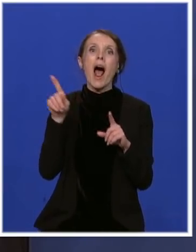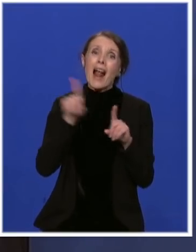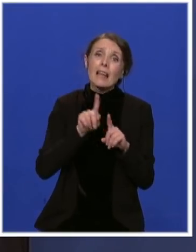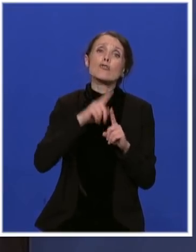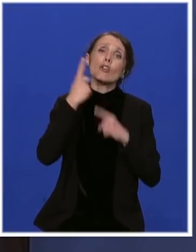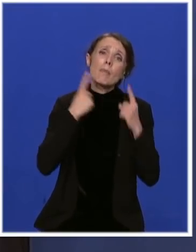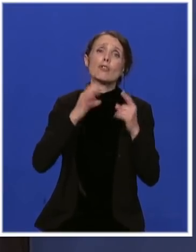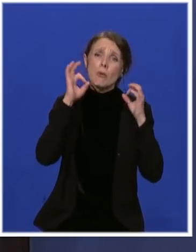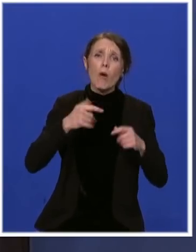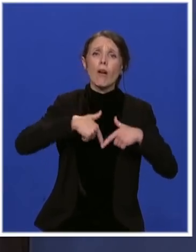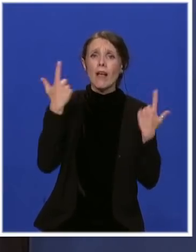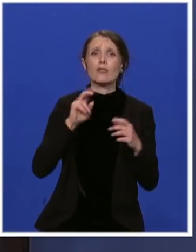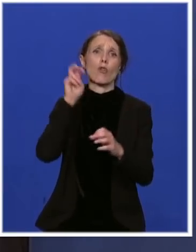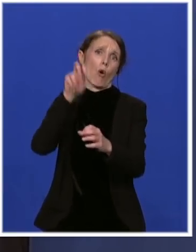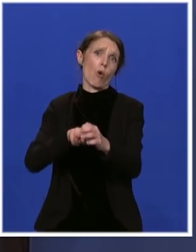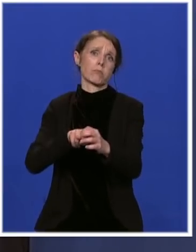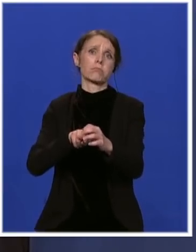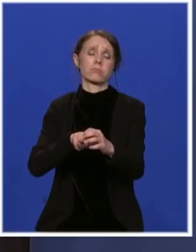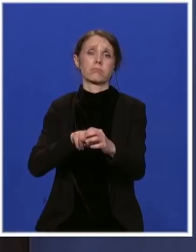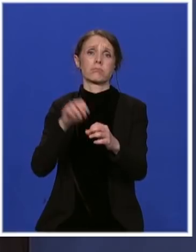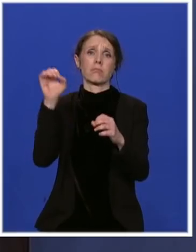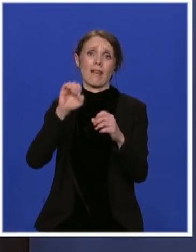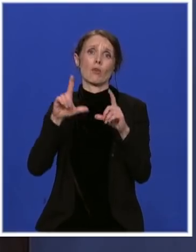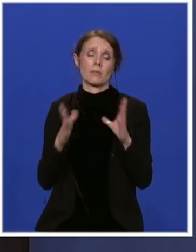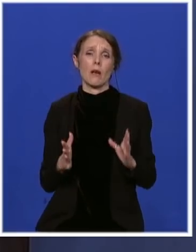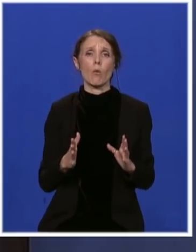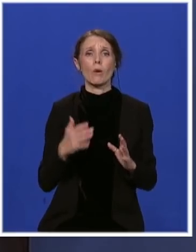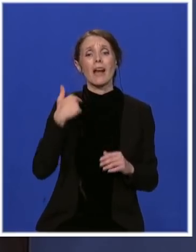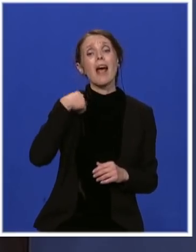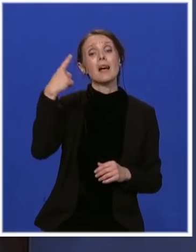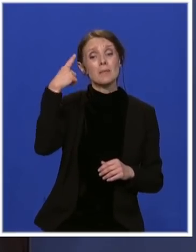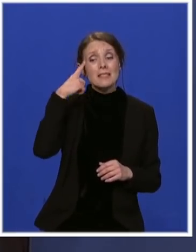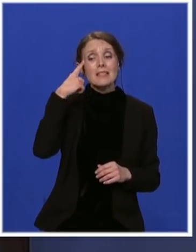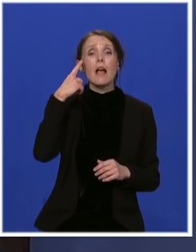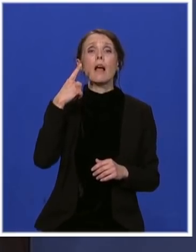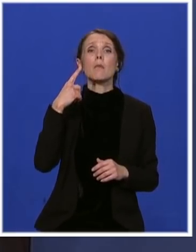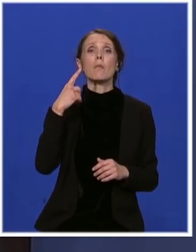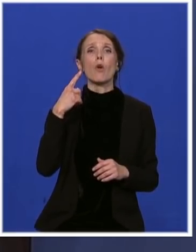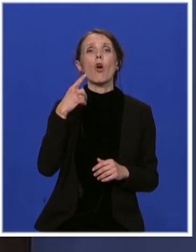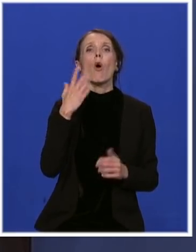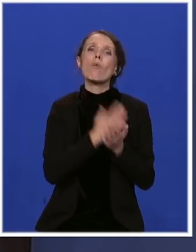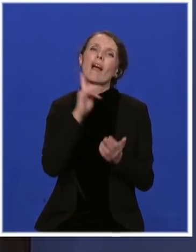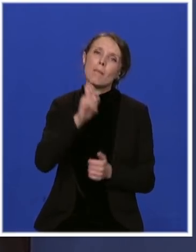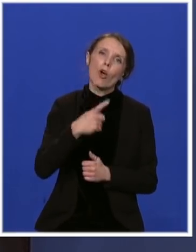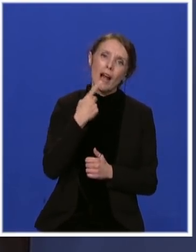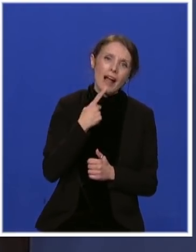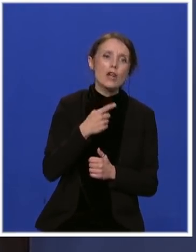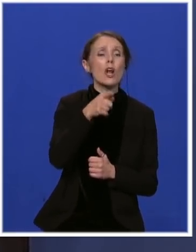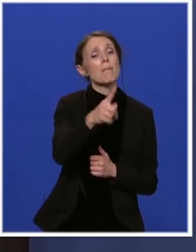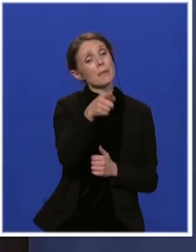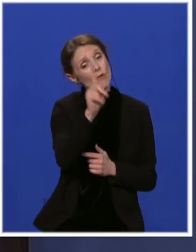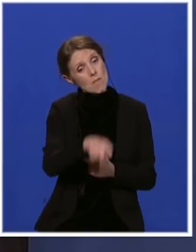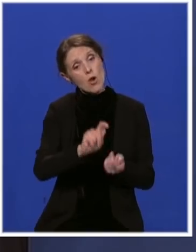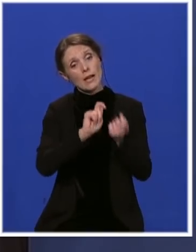I mi znamo da to i uvek će moći da se kaže morate da uradite reforme, morate da